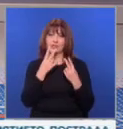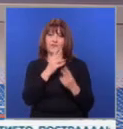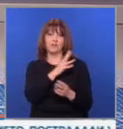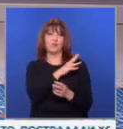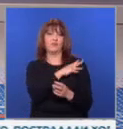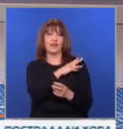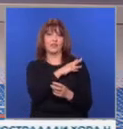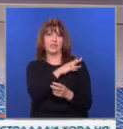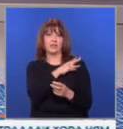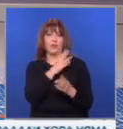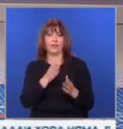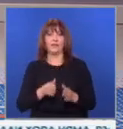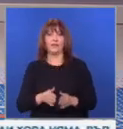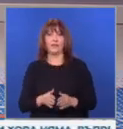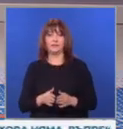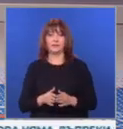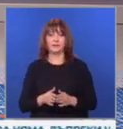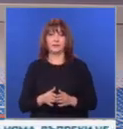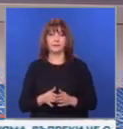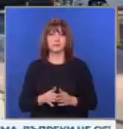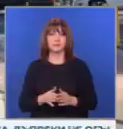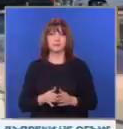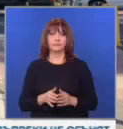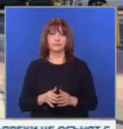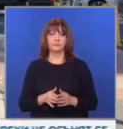Вашингтон предава кореспондента ни Радослав Минчев.